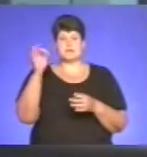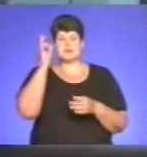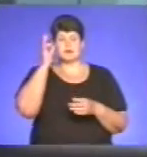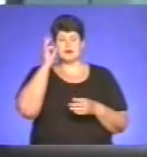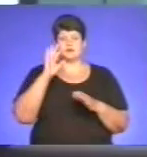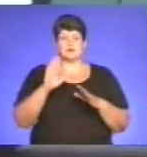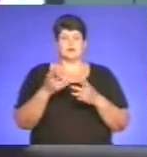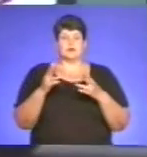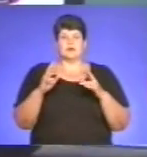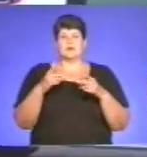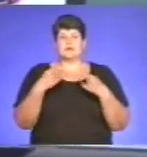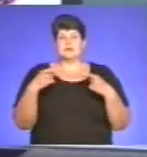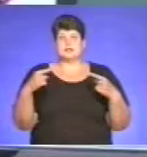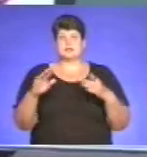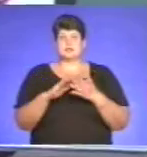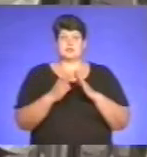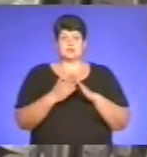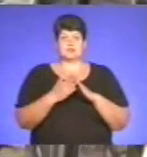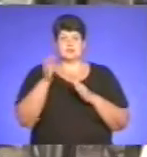з роботою машини чи техніки, не може.